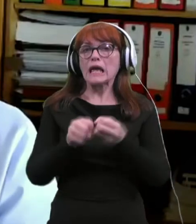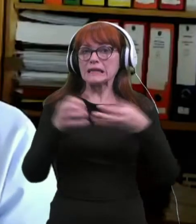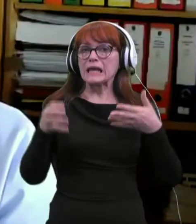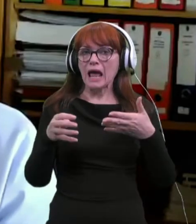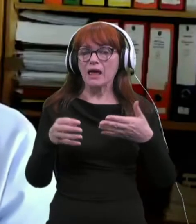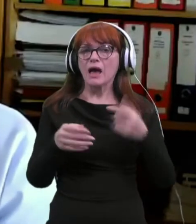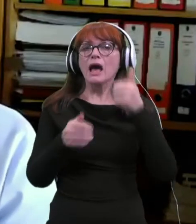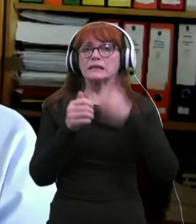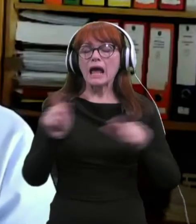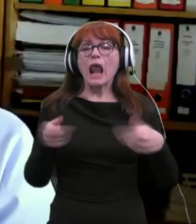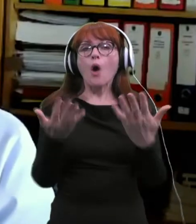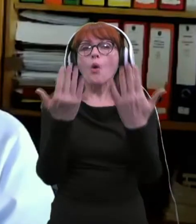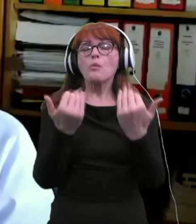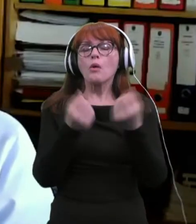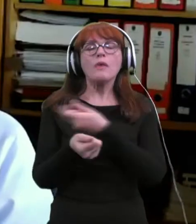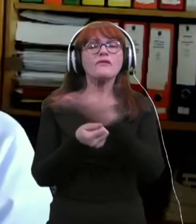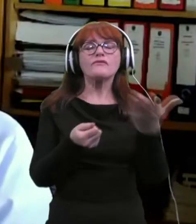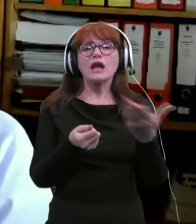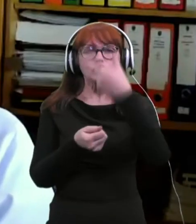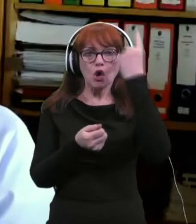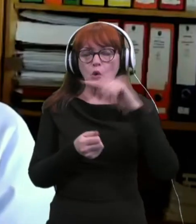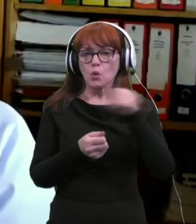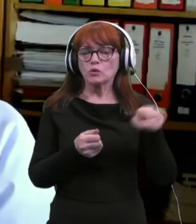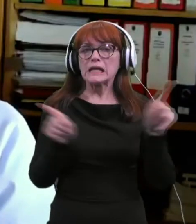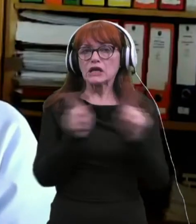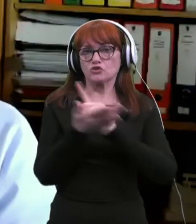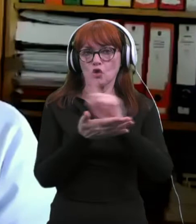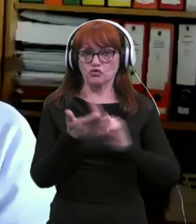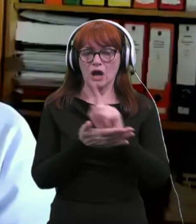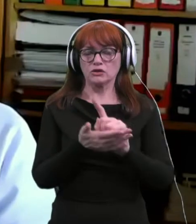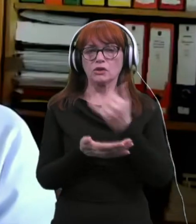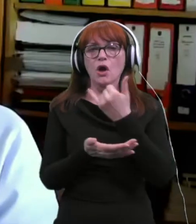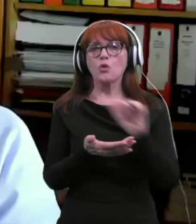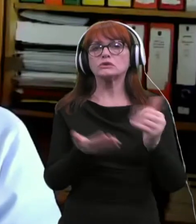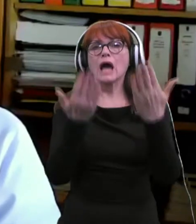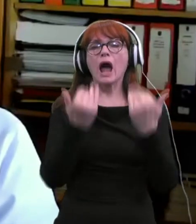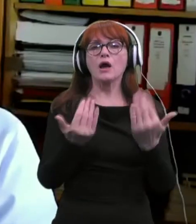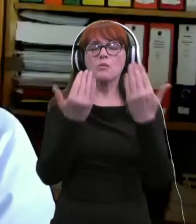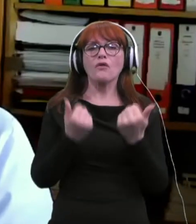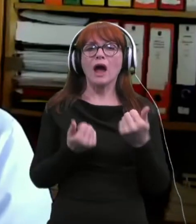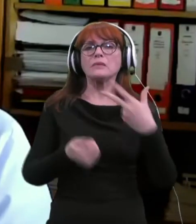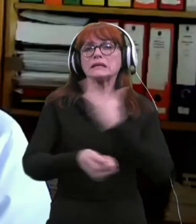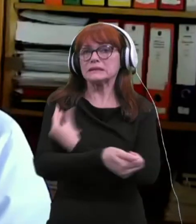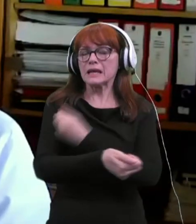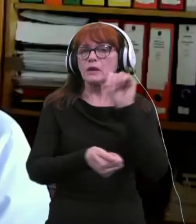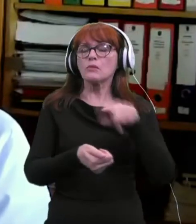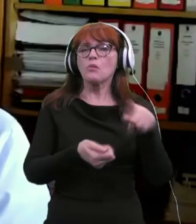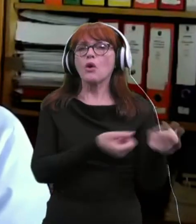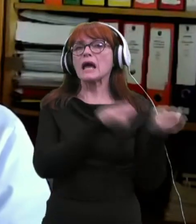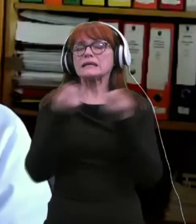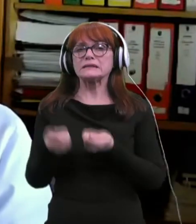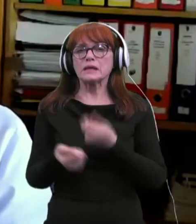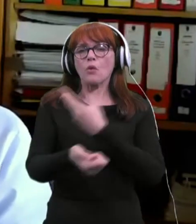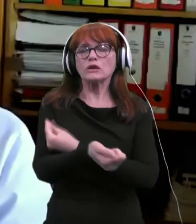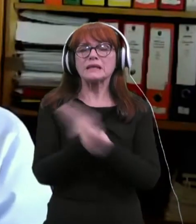naenkrat pa lahko povabimo več ljudi v hrati. Vsak, ki je povaben na cepljenje, mora imeti se seboj